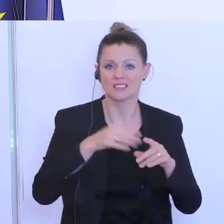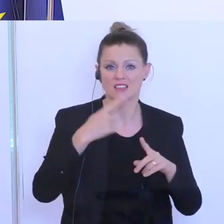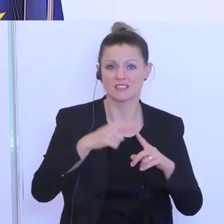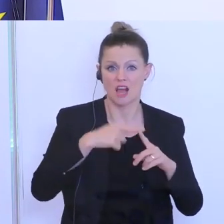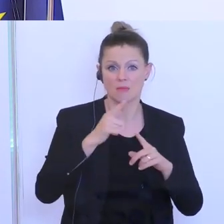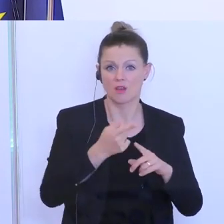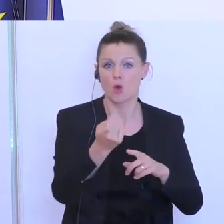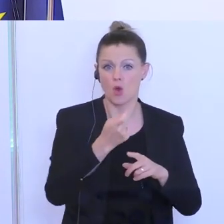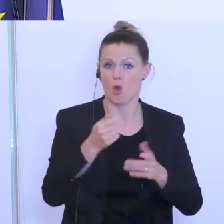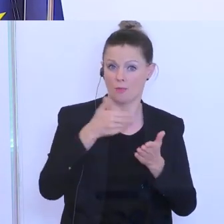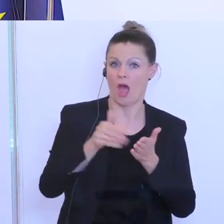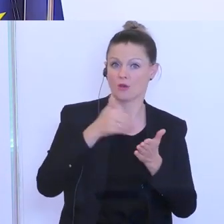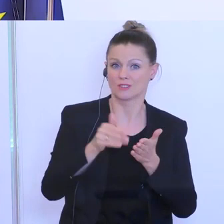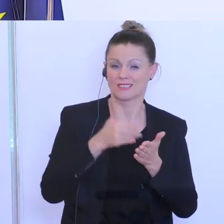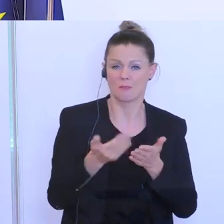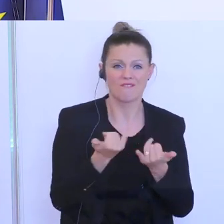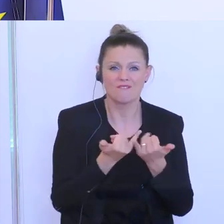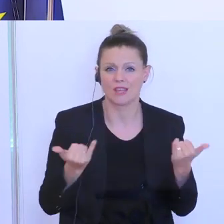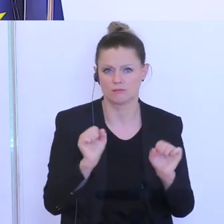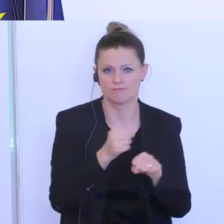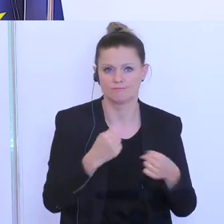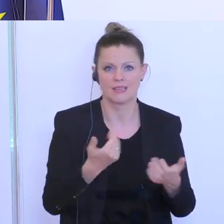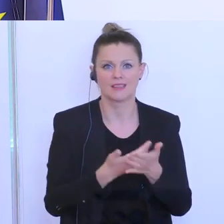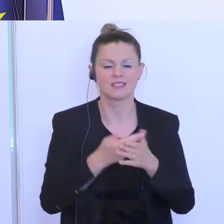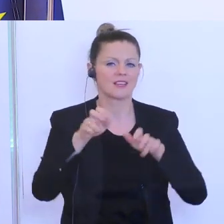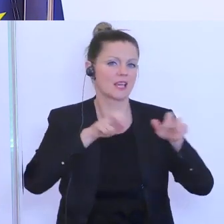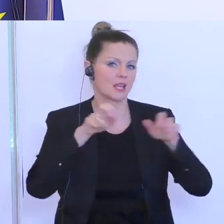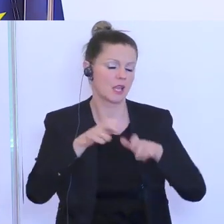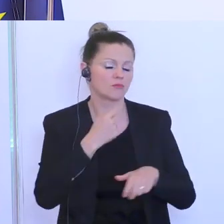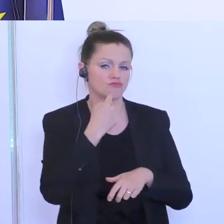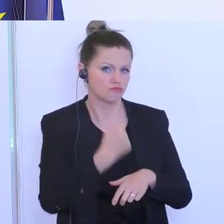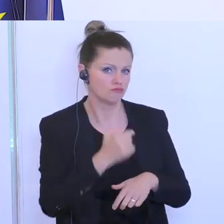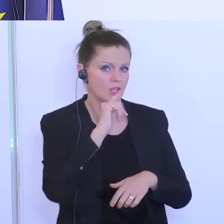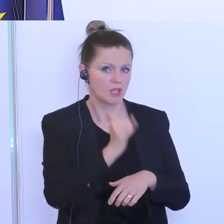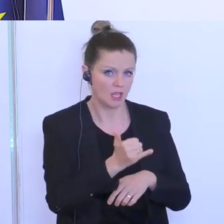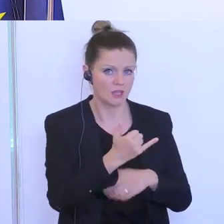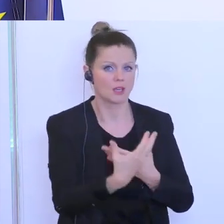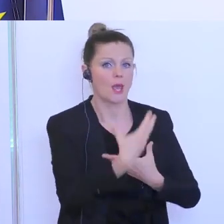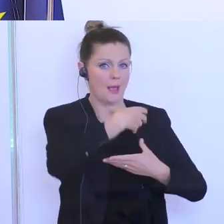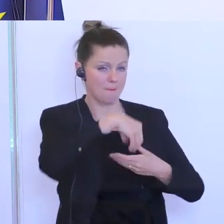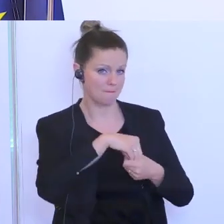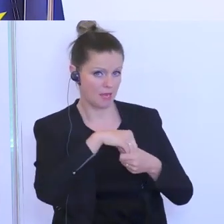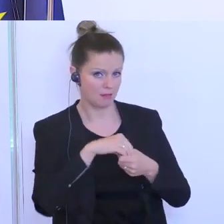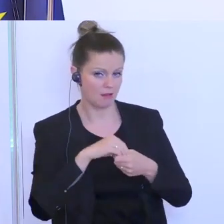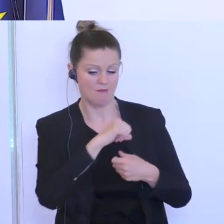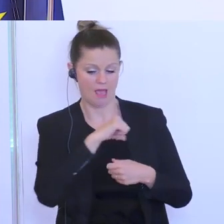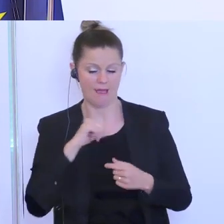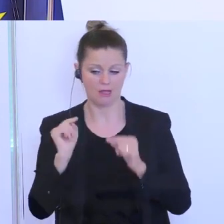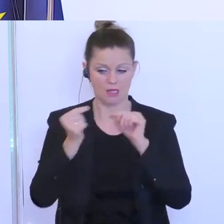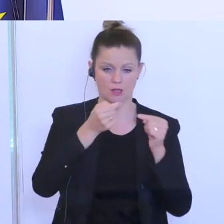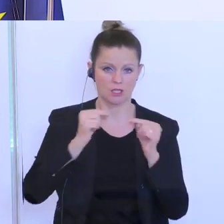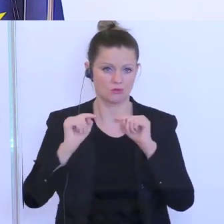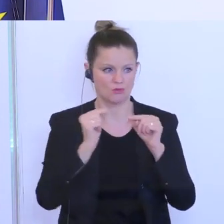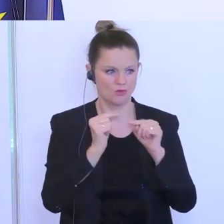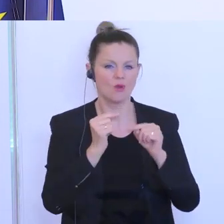Konsumentinnen und Konsumenten sein. Da hat uns die Regierung zugesagt, dass sie das mitnehmen in ihre Diskussionen und wir